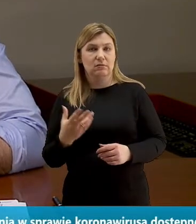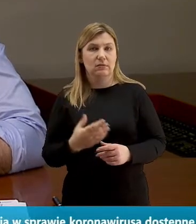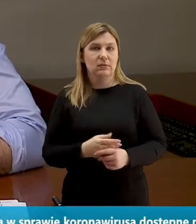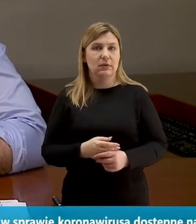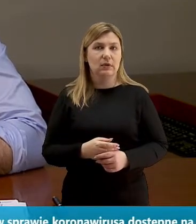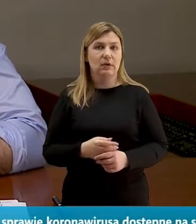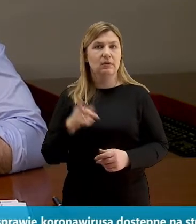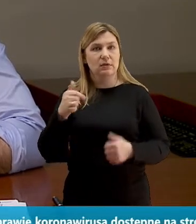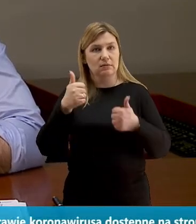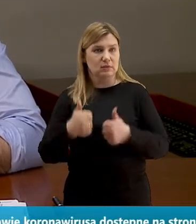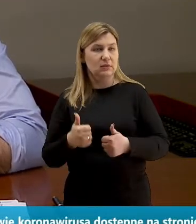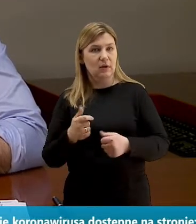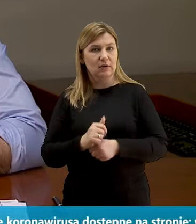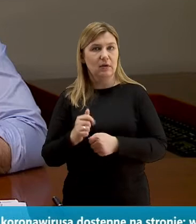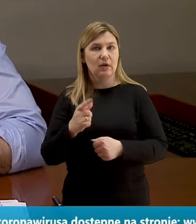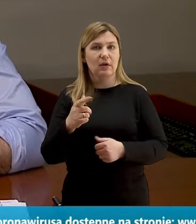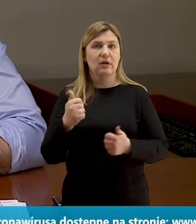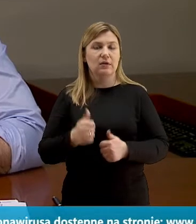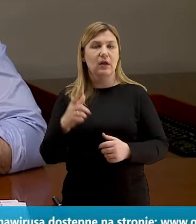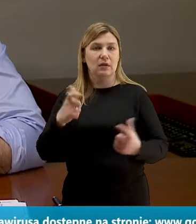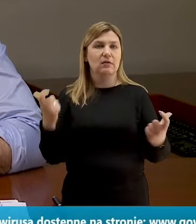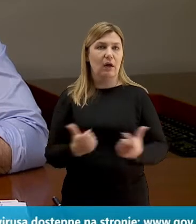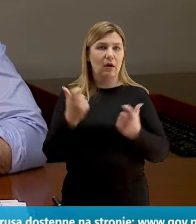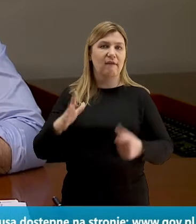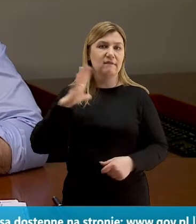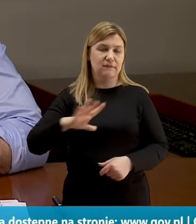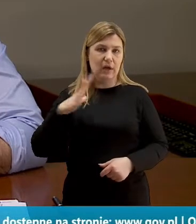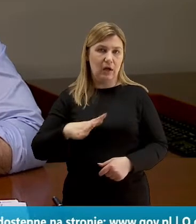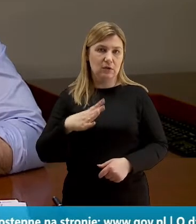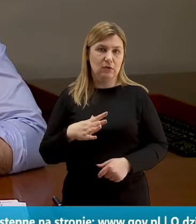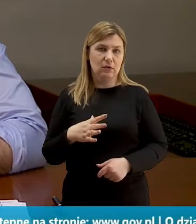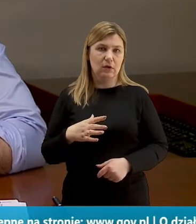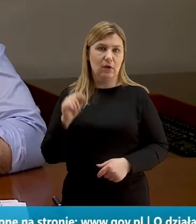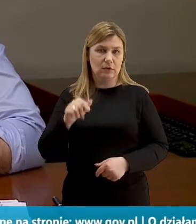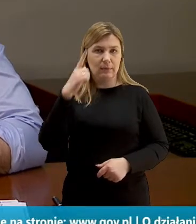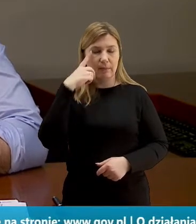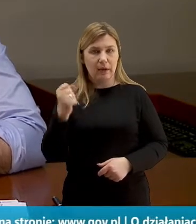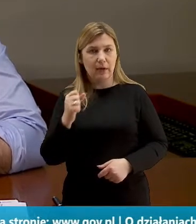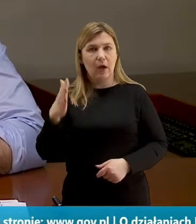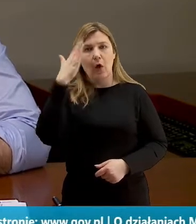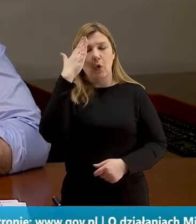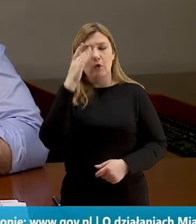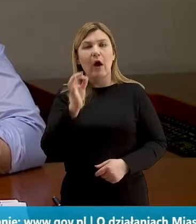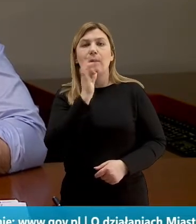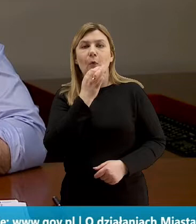stanowiącym, gdzie ten wirus stanowi na nim zagrożenie, więc warto o tym pamiętać. Uświadamiajmy tą młodzież